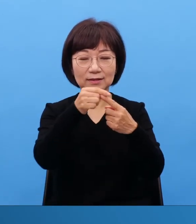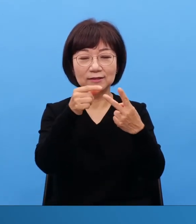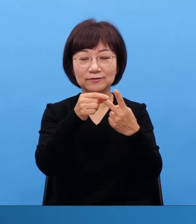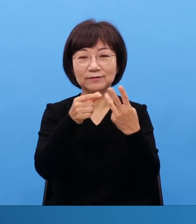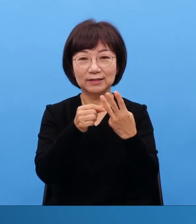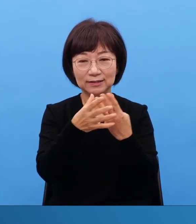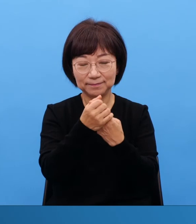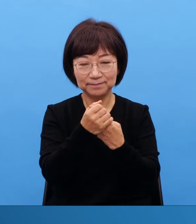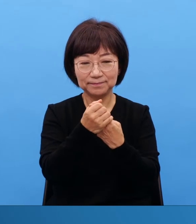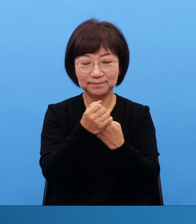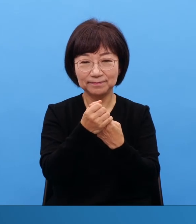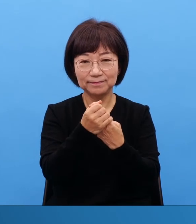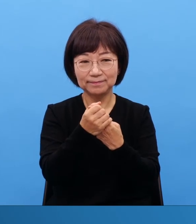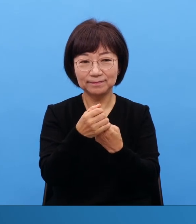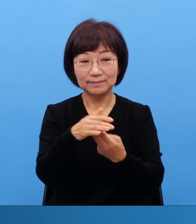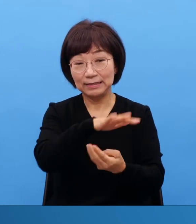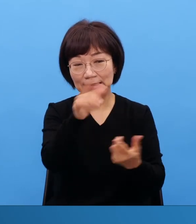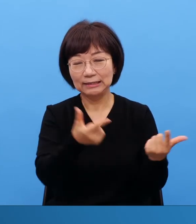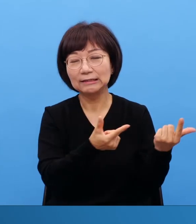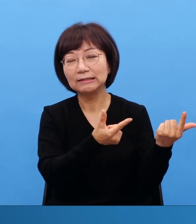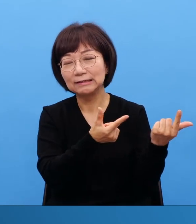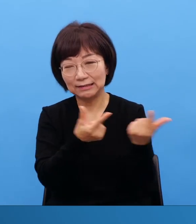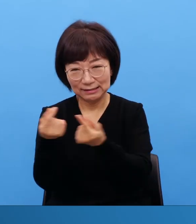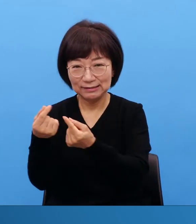이 삼진의 치유의 서미스입니다